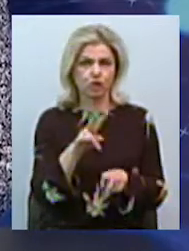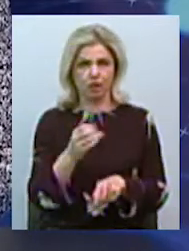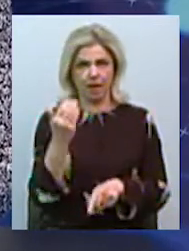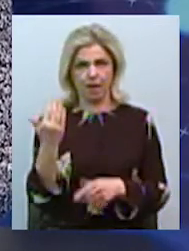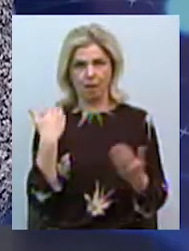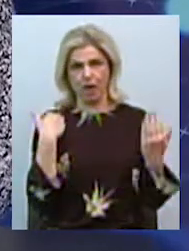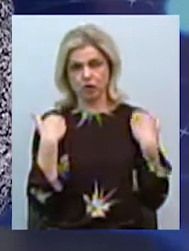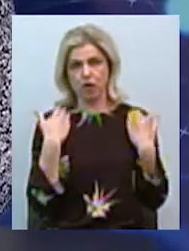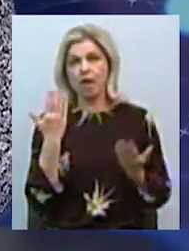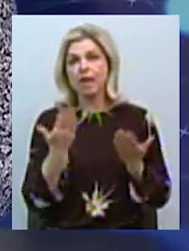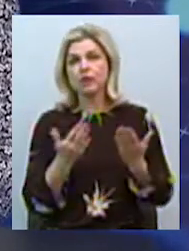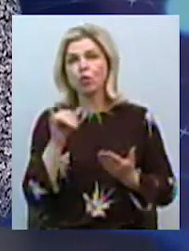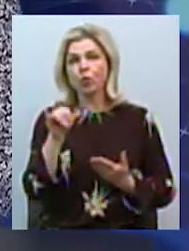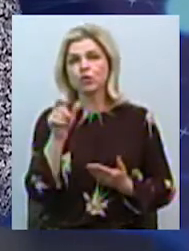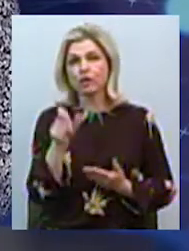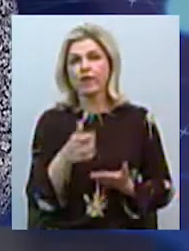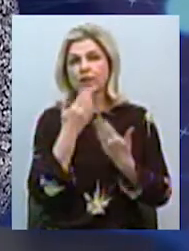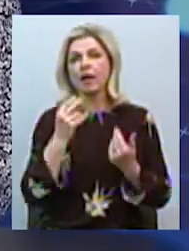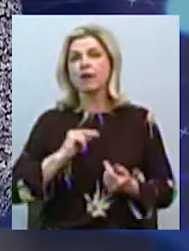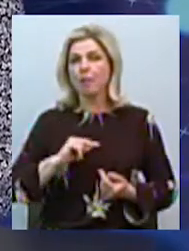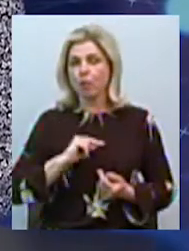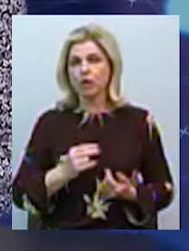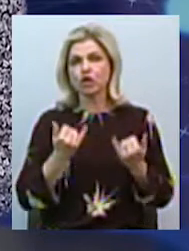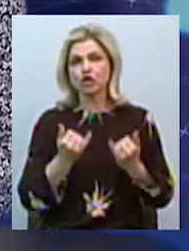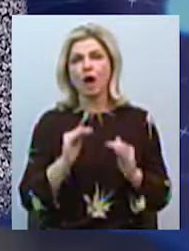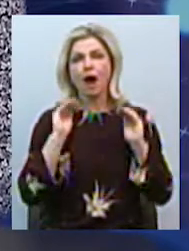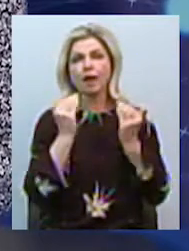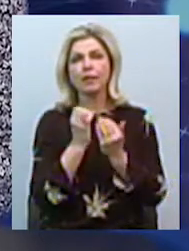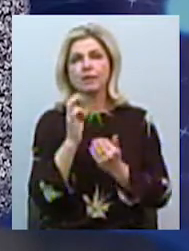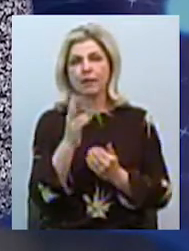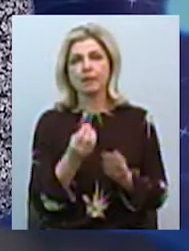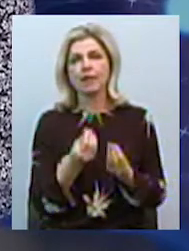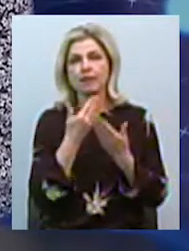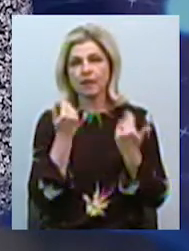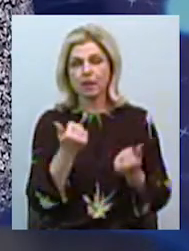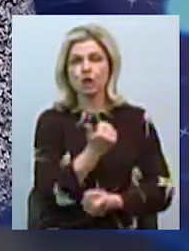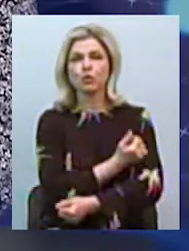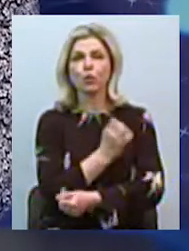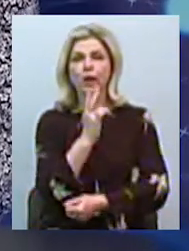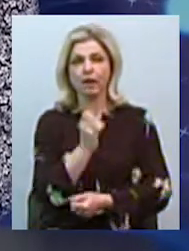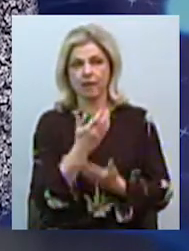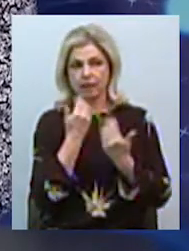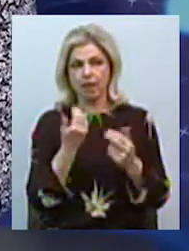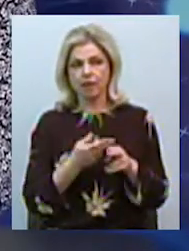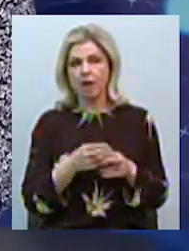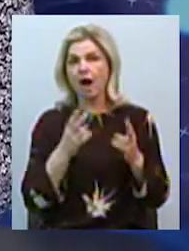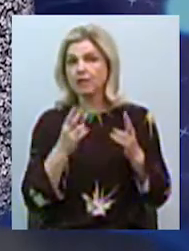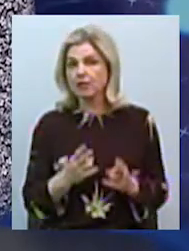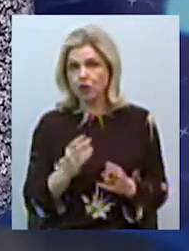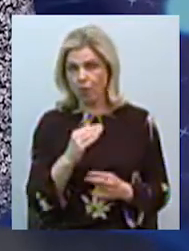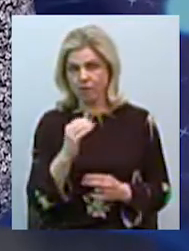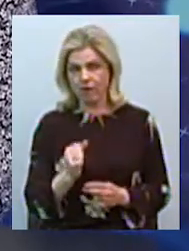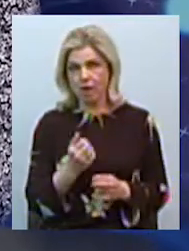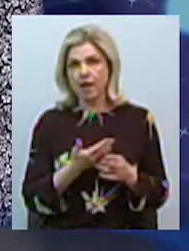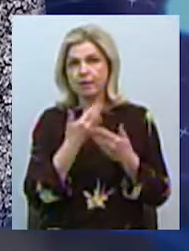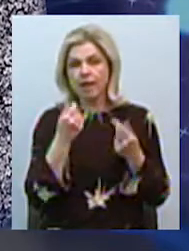якщо у чоловіка нет роботи, а зараз карантин, діннях нет, інсулина нет, це катастрофа. Т.е. нет тест